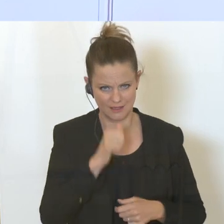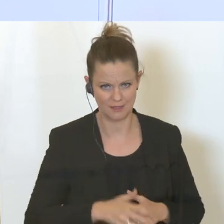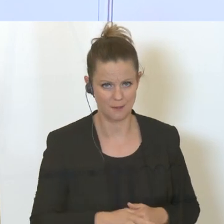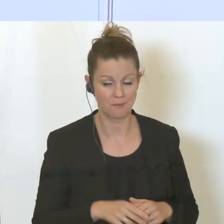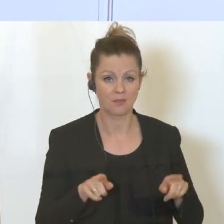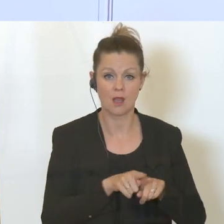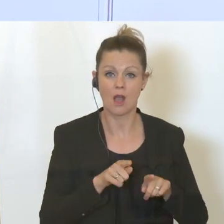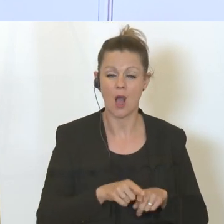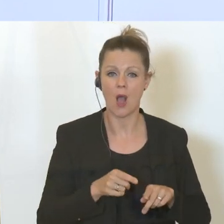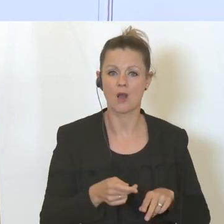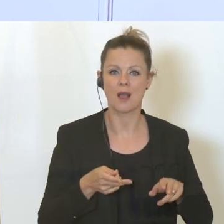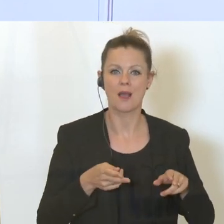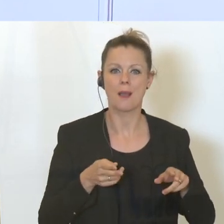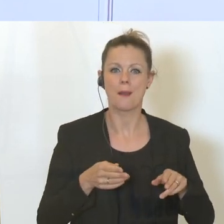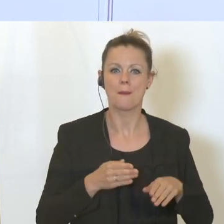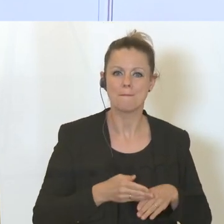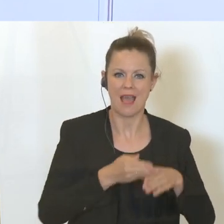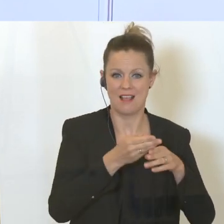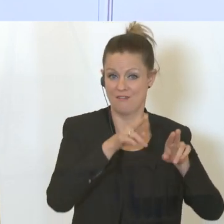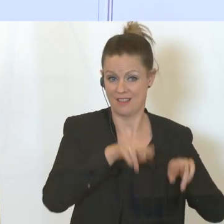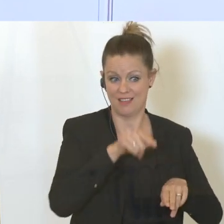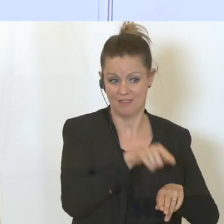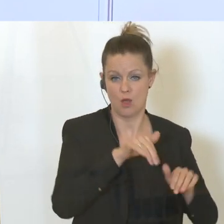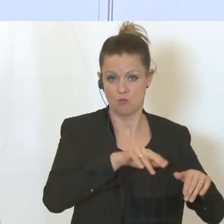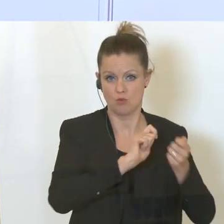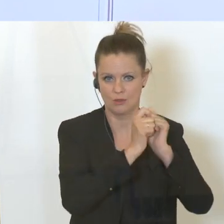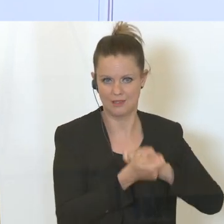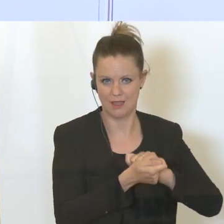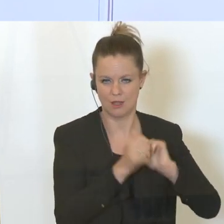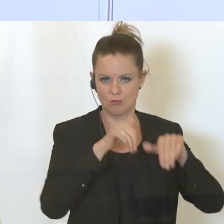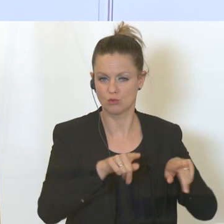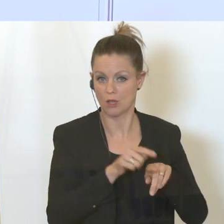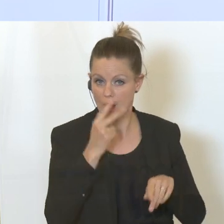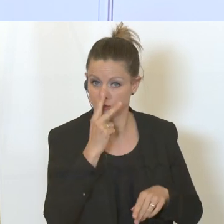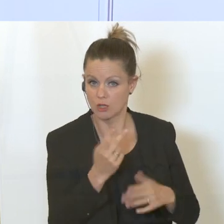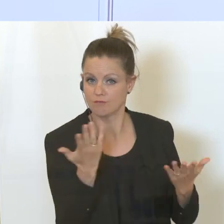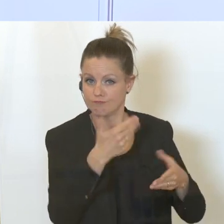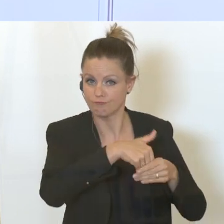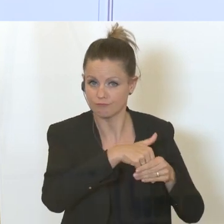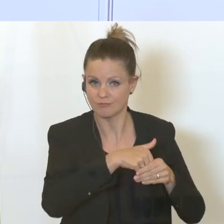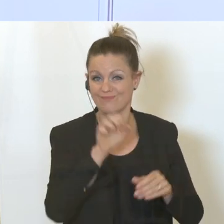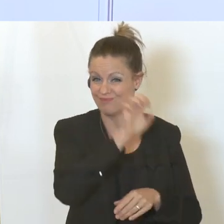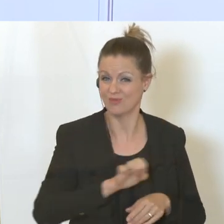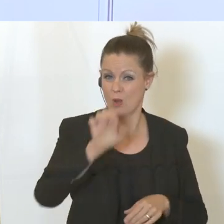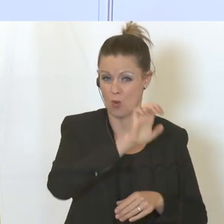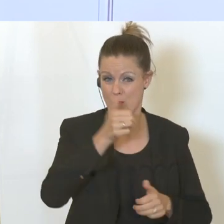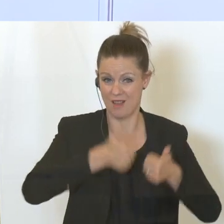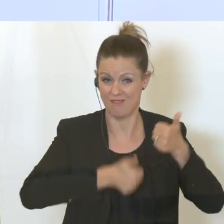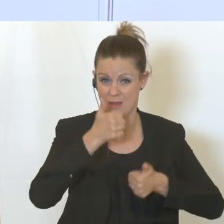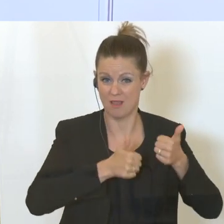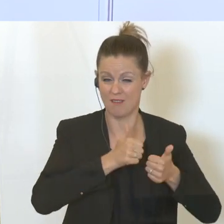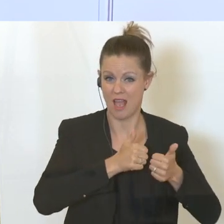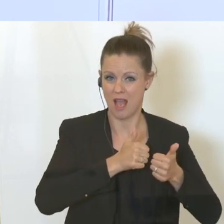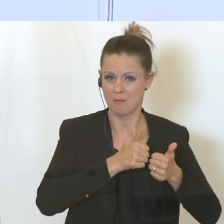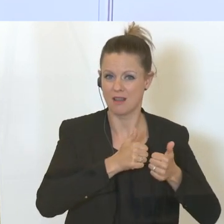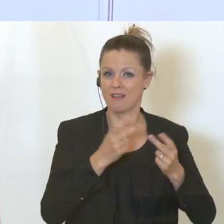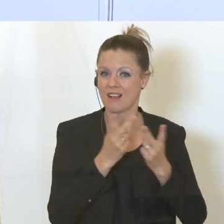Beihilfenrecht zu ändern und auch hier gilt es darauf zu schauen, dass Europa im Wettbewerb zu China